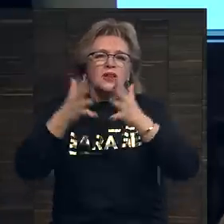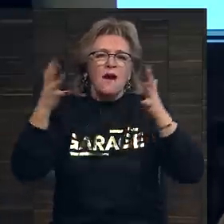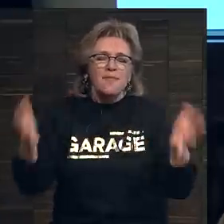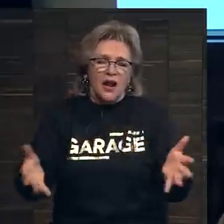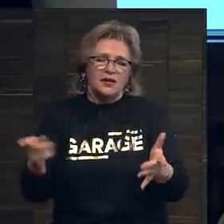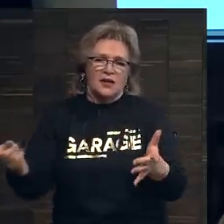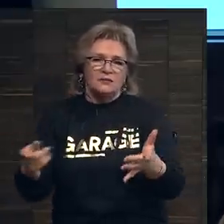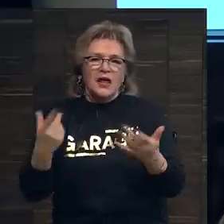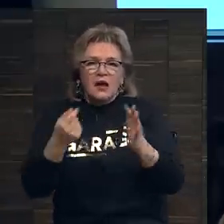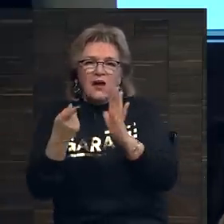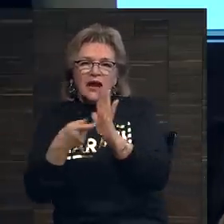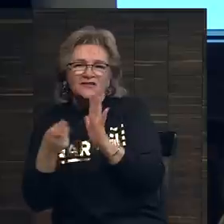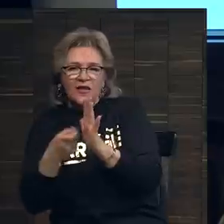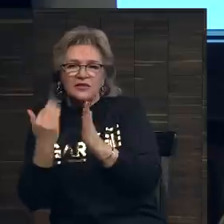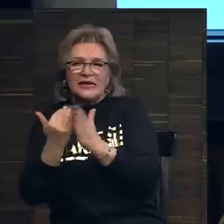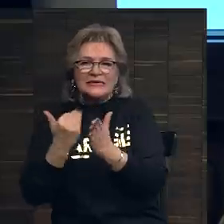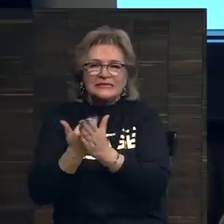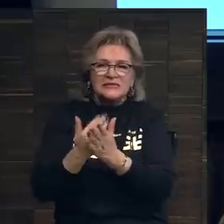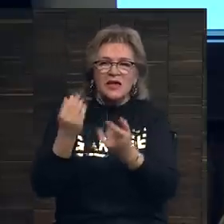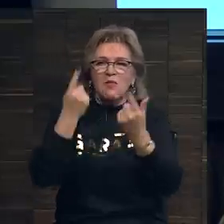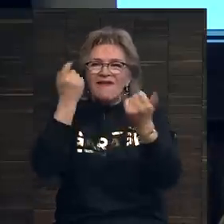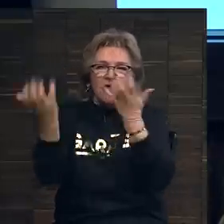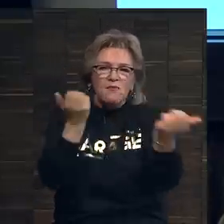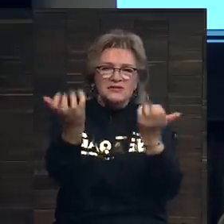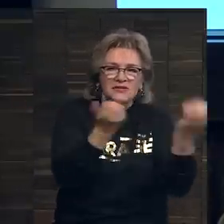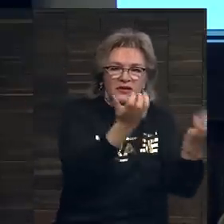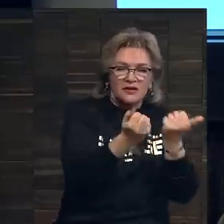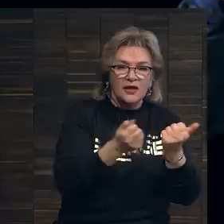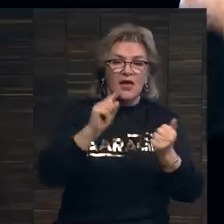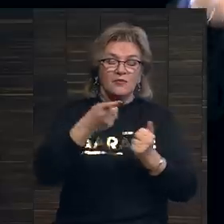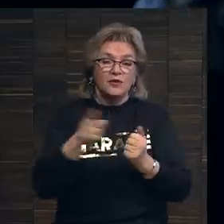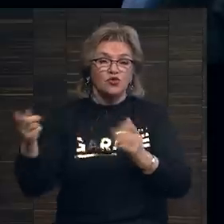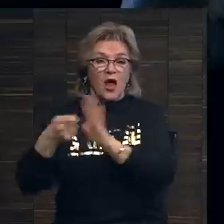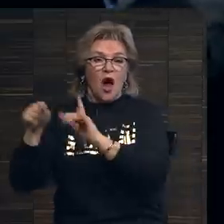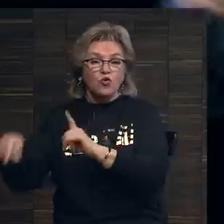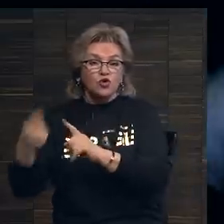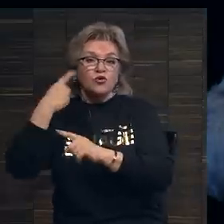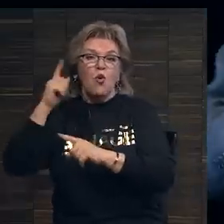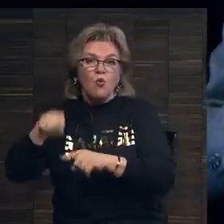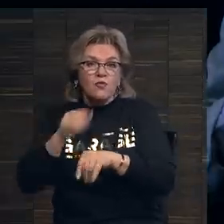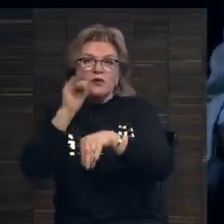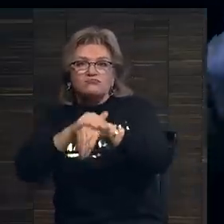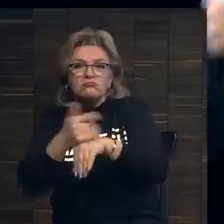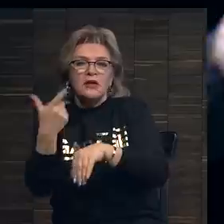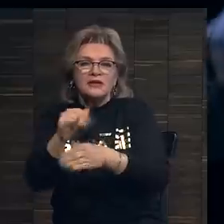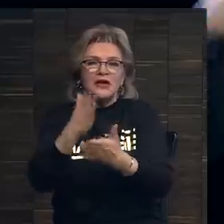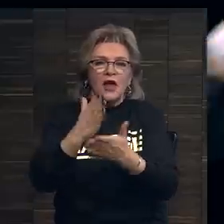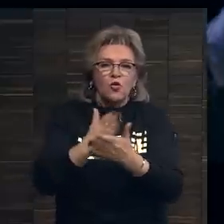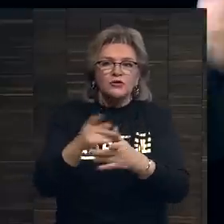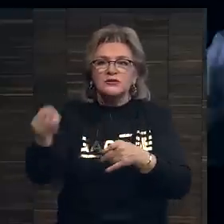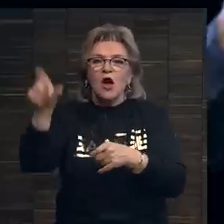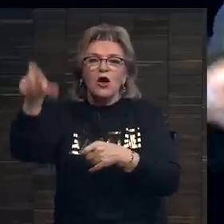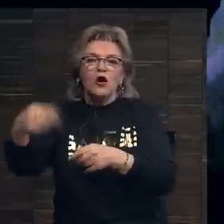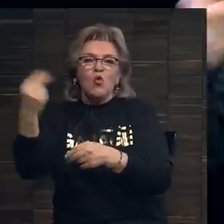разведке и системе обнаружения информации, потому что аукционы умеют обнаруживать, где находится тот или иной